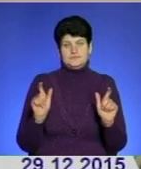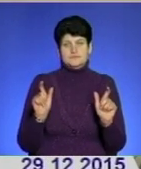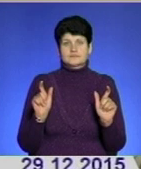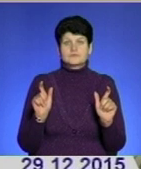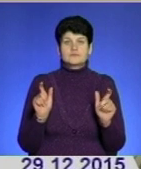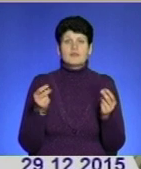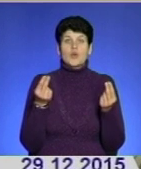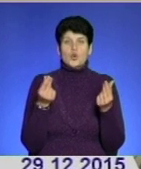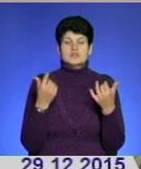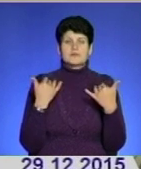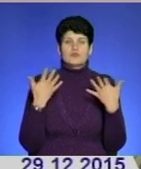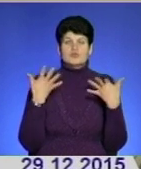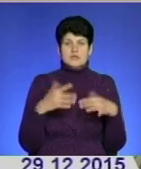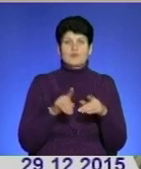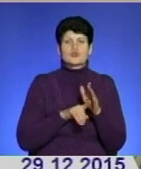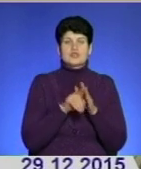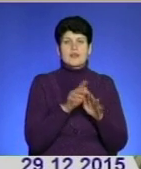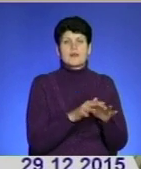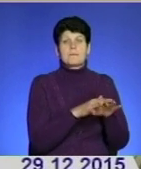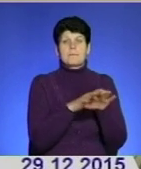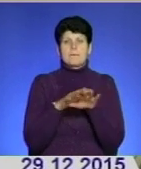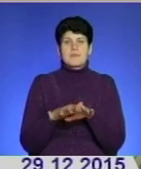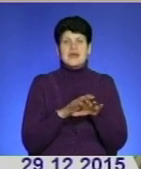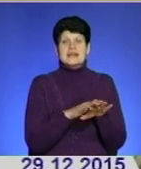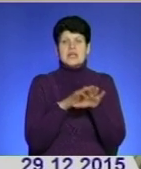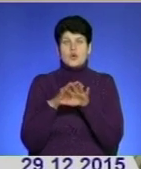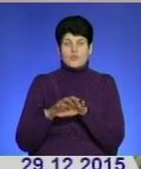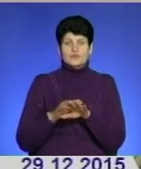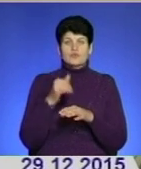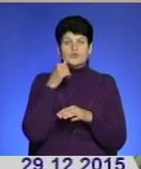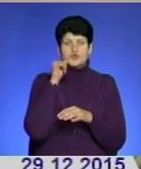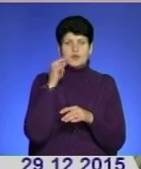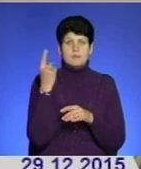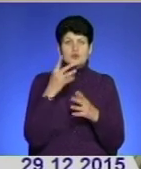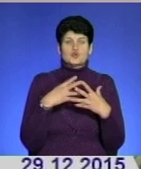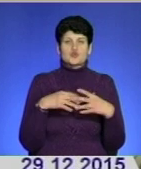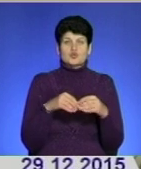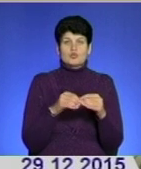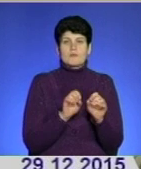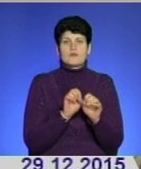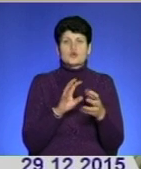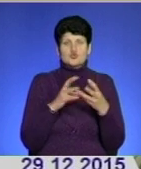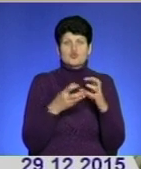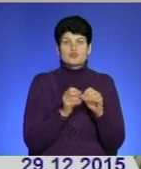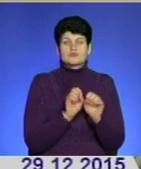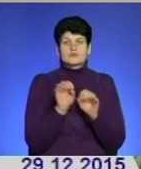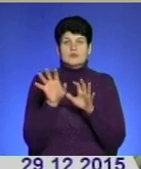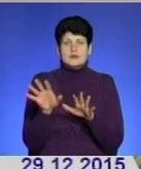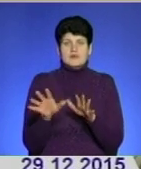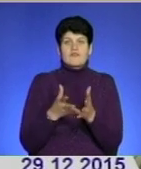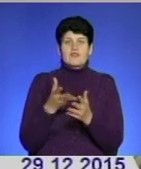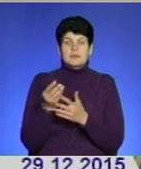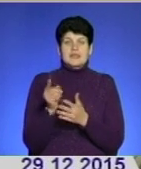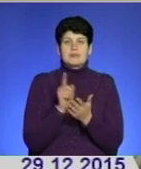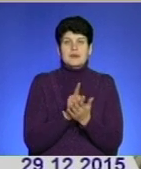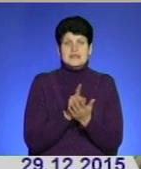Кошти ми вже почали перерахувати. Вчора ми першу суму коштів перерахували для фінансування, для виплати пенсій